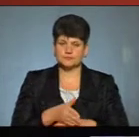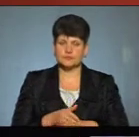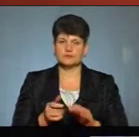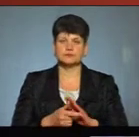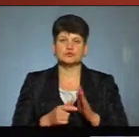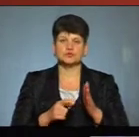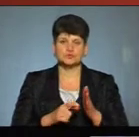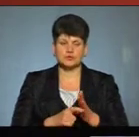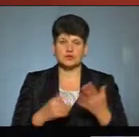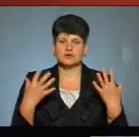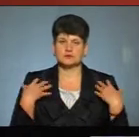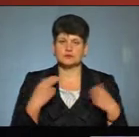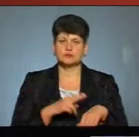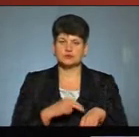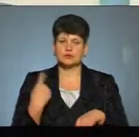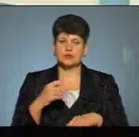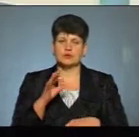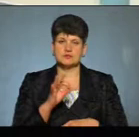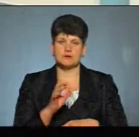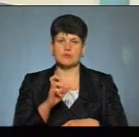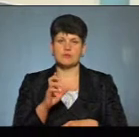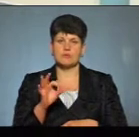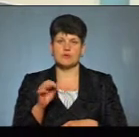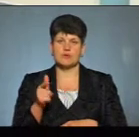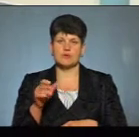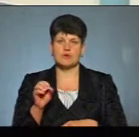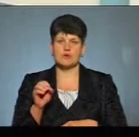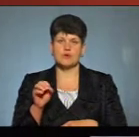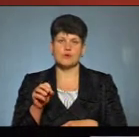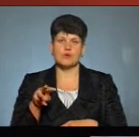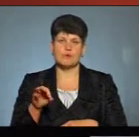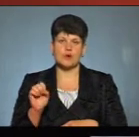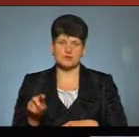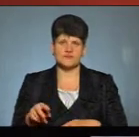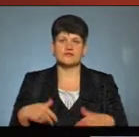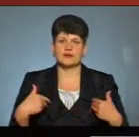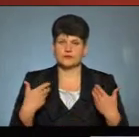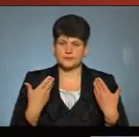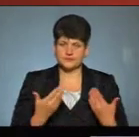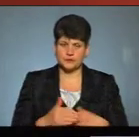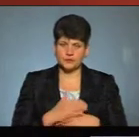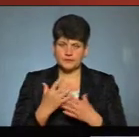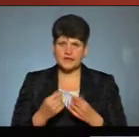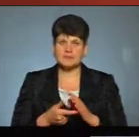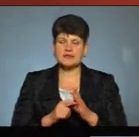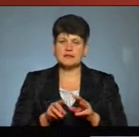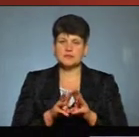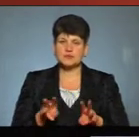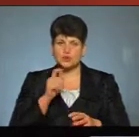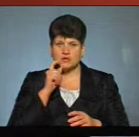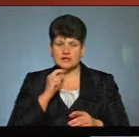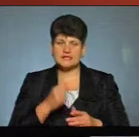управління Нацполіції в області Олександр Богомол. Вітаю вас. Доброго дня. Кабінет міністрів України затвердив нові